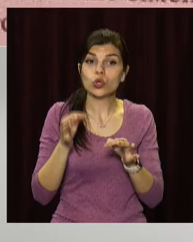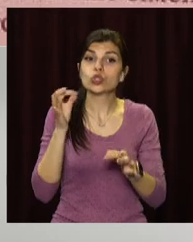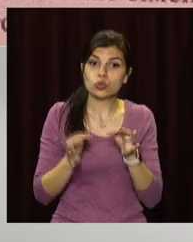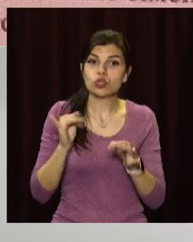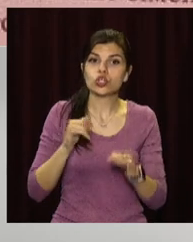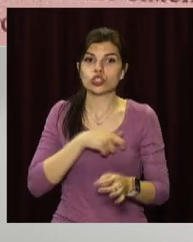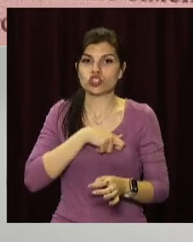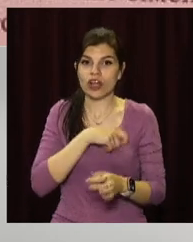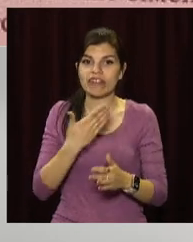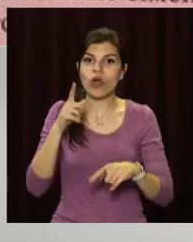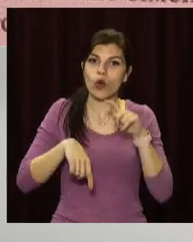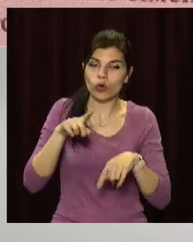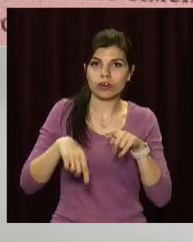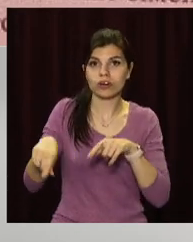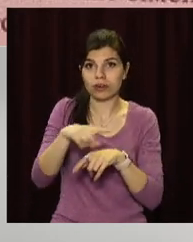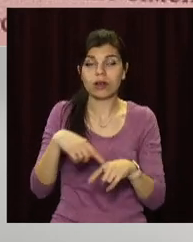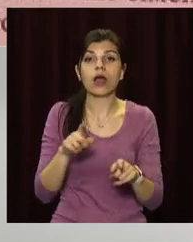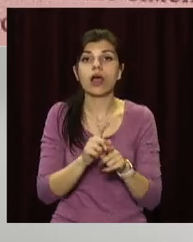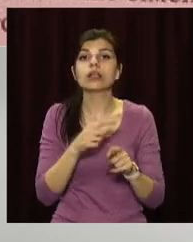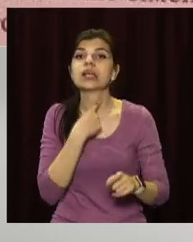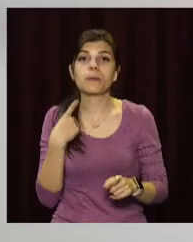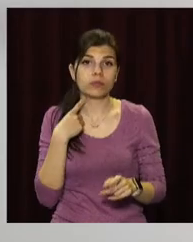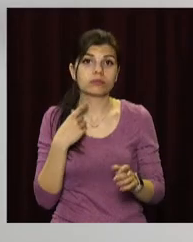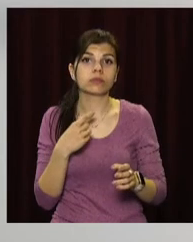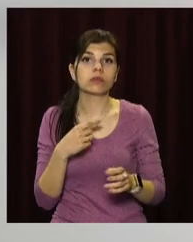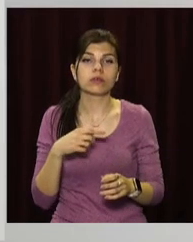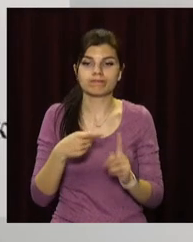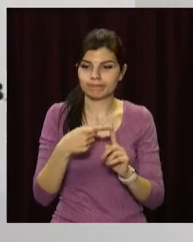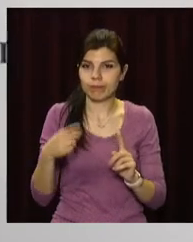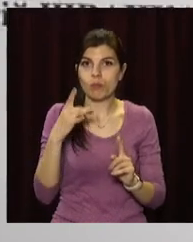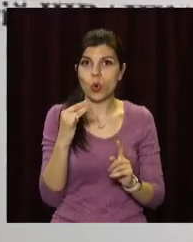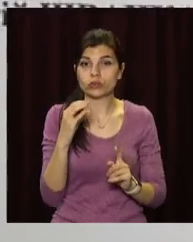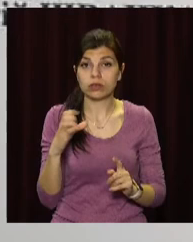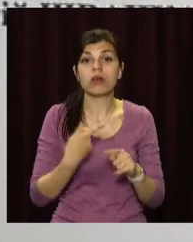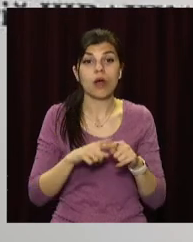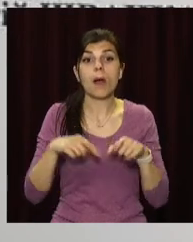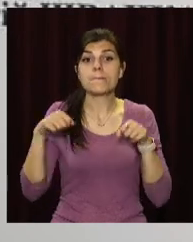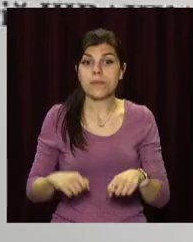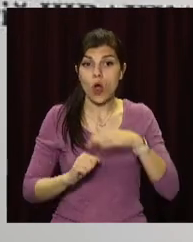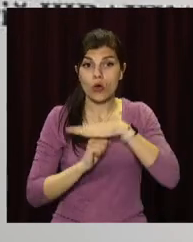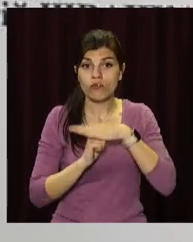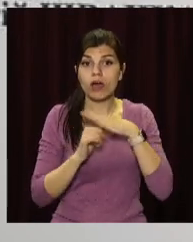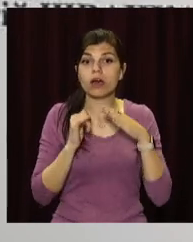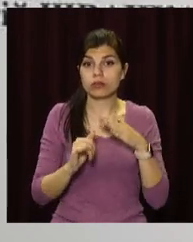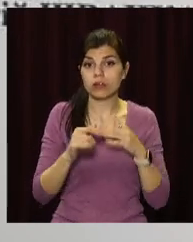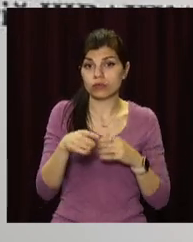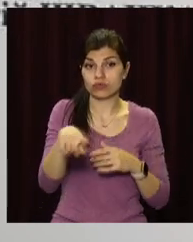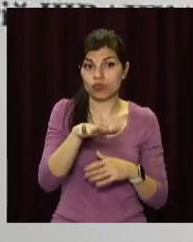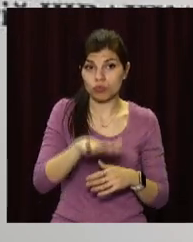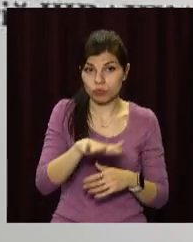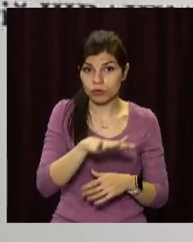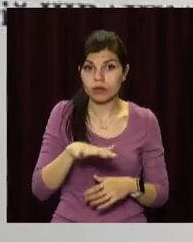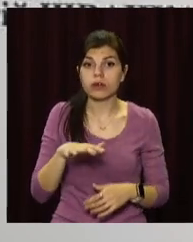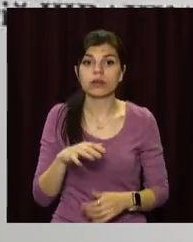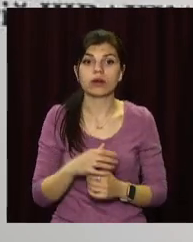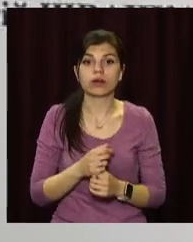їхніх родин, а також забезпечення безпеки учасників процесу. Тож, правові підстави для взяття під варту приміщень судових експертиз